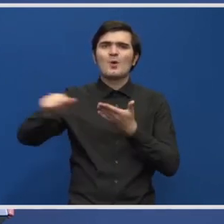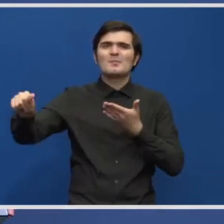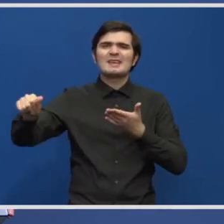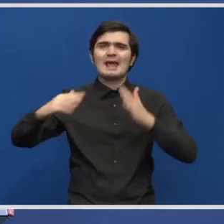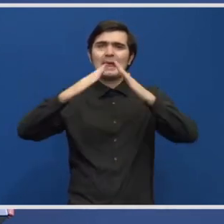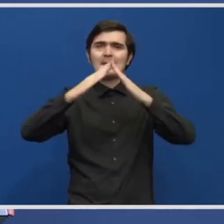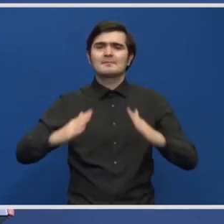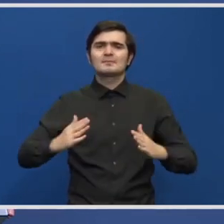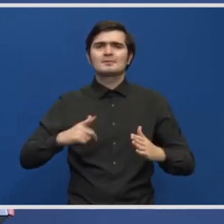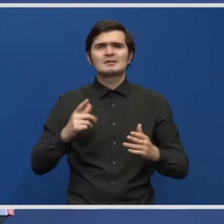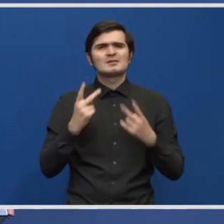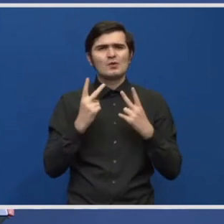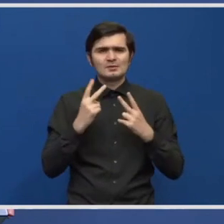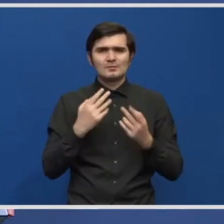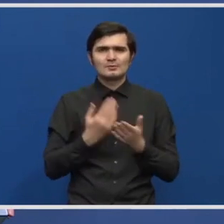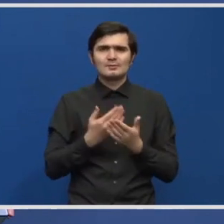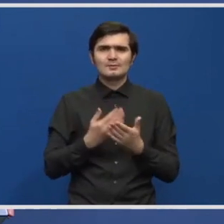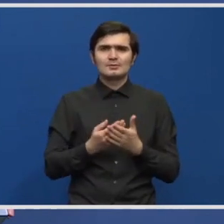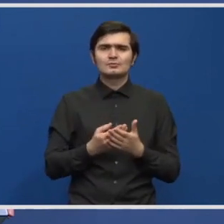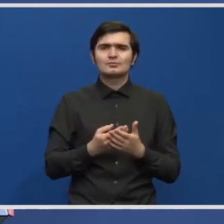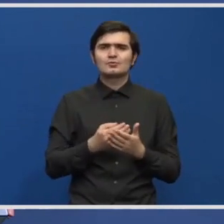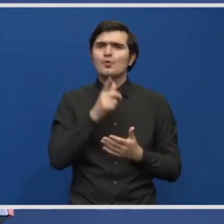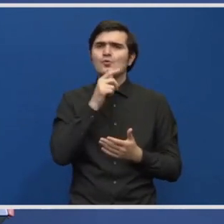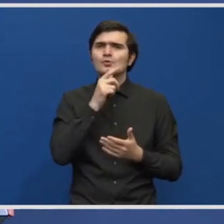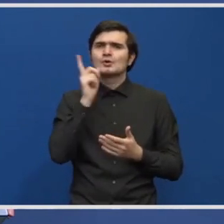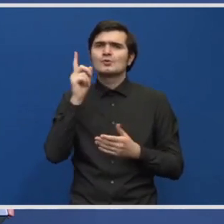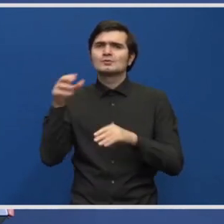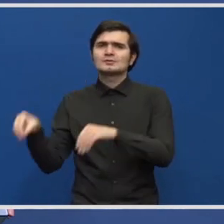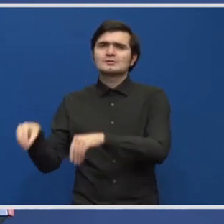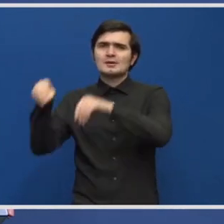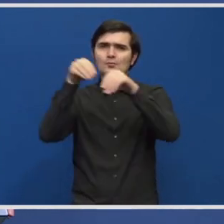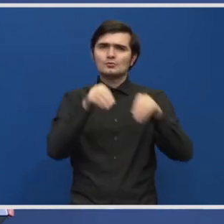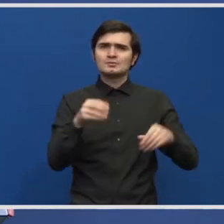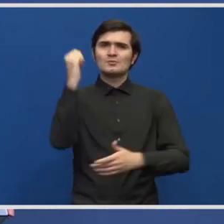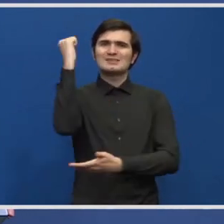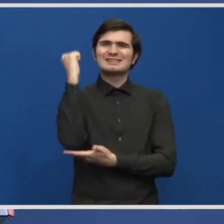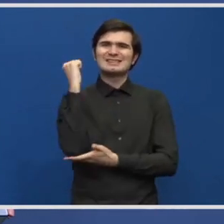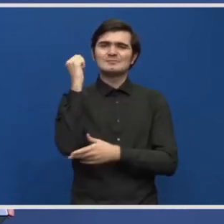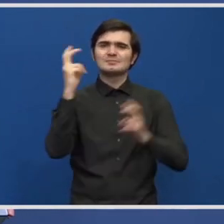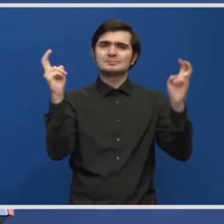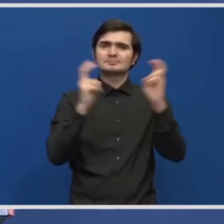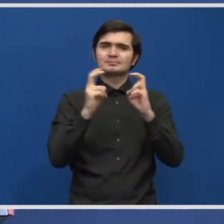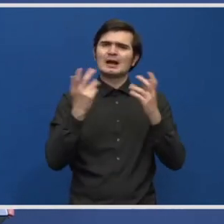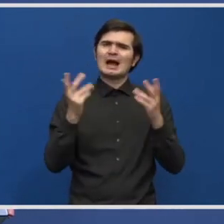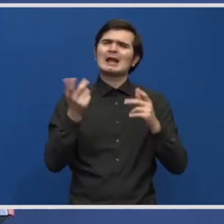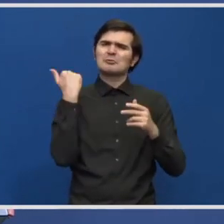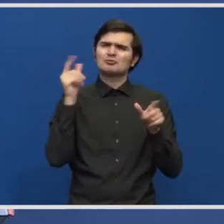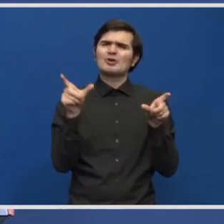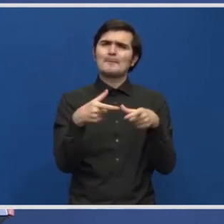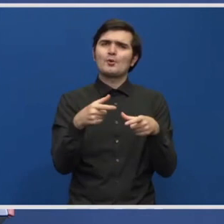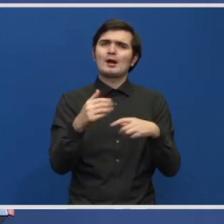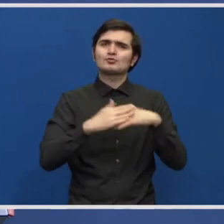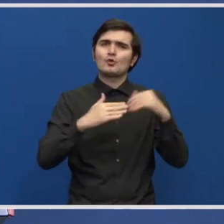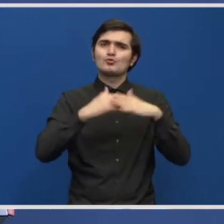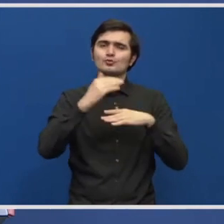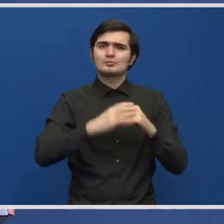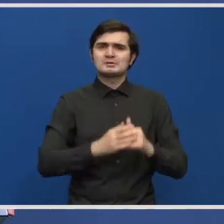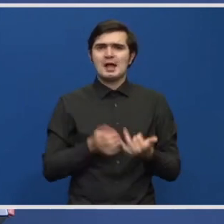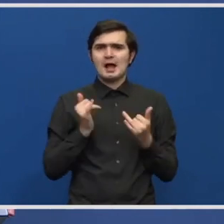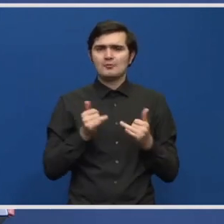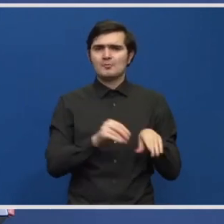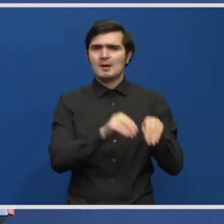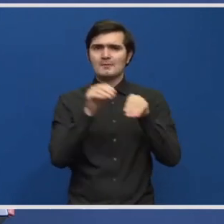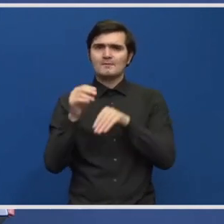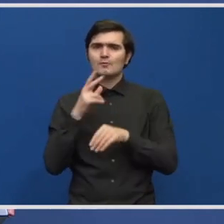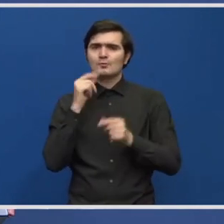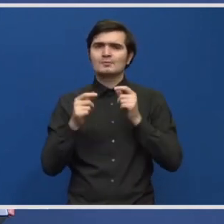de importante. E vorba de suprafața pe care se va reloca un stâlp de înaltă tensiune, care bloca lucrările acolo. E vorba